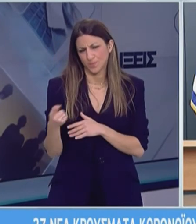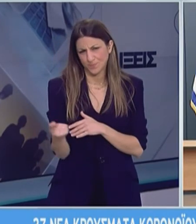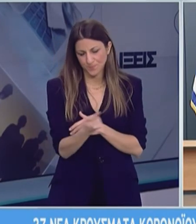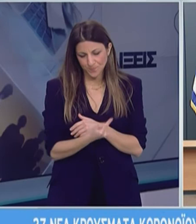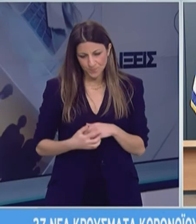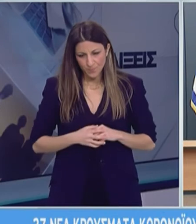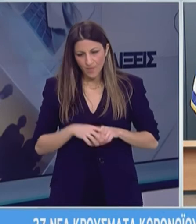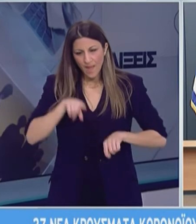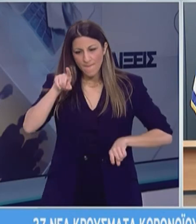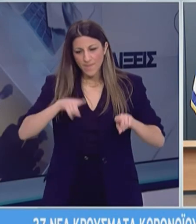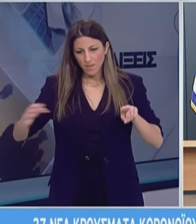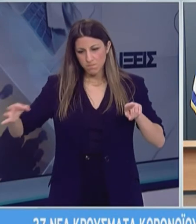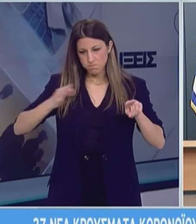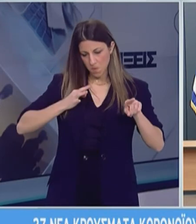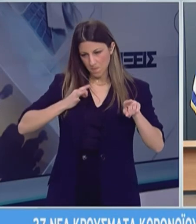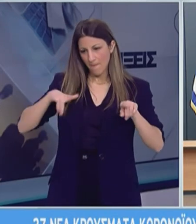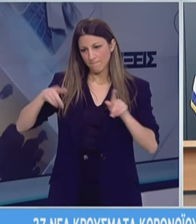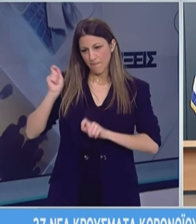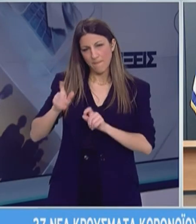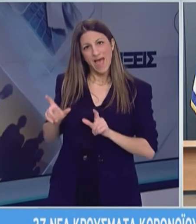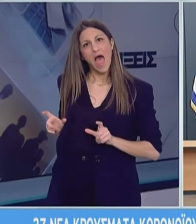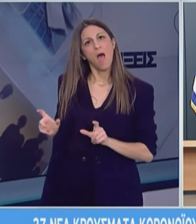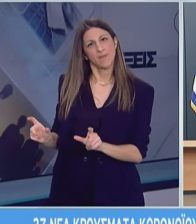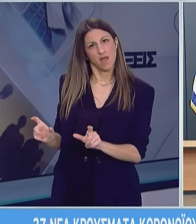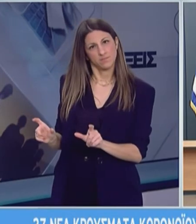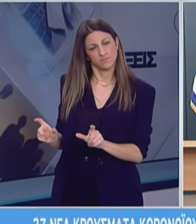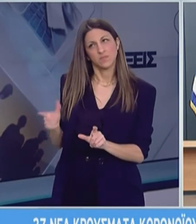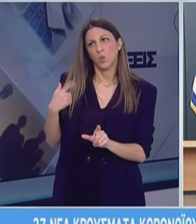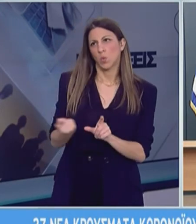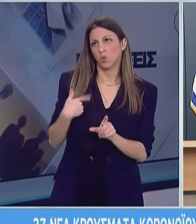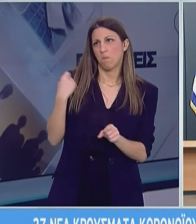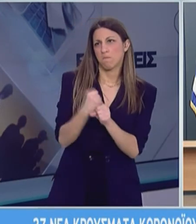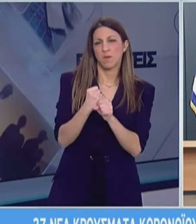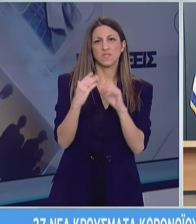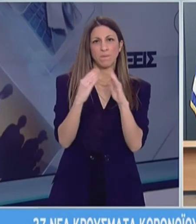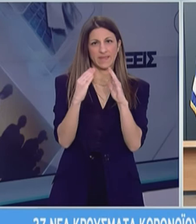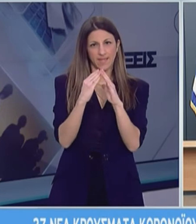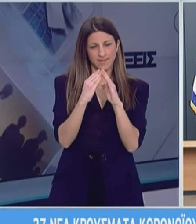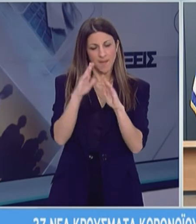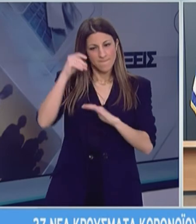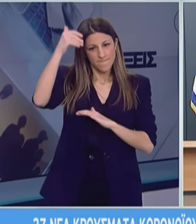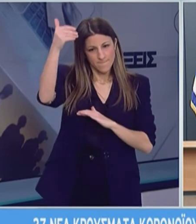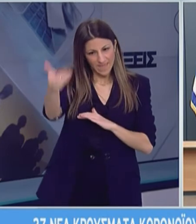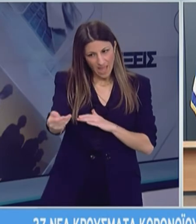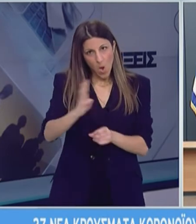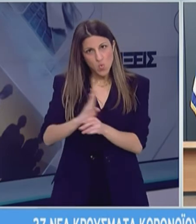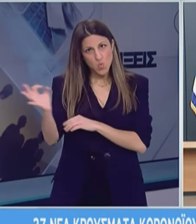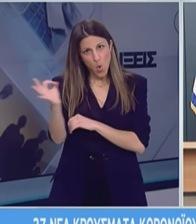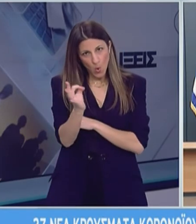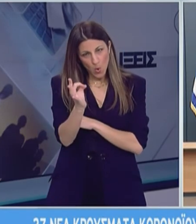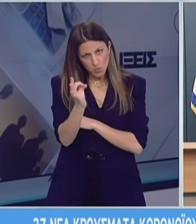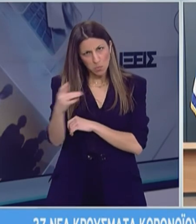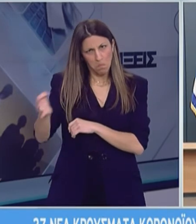Κάποιοι από εμάς που θα νοσήσουμε θα αναπτύξουμε αντισώματα. Οι περισσότεροι που τώρα μένουμε σπίτι θα συναντηθούμε αργότερα με τον κορονοϊό όταν